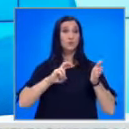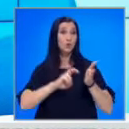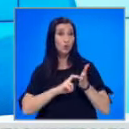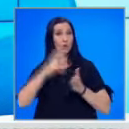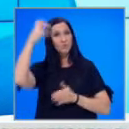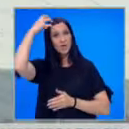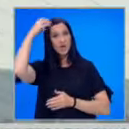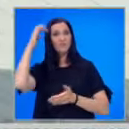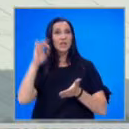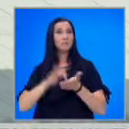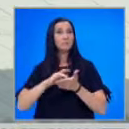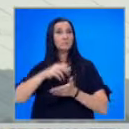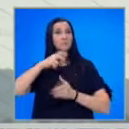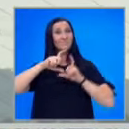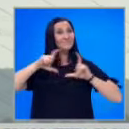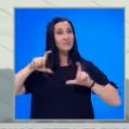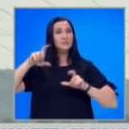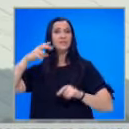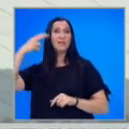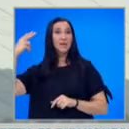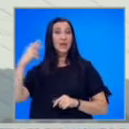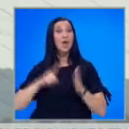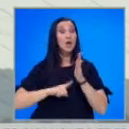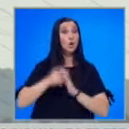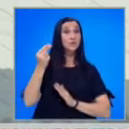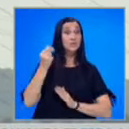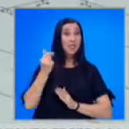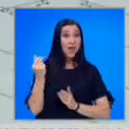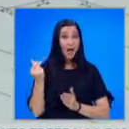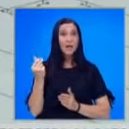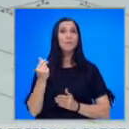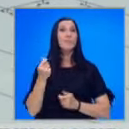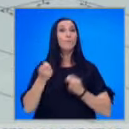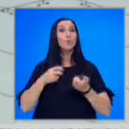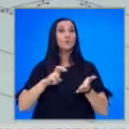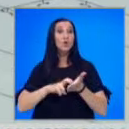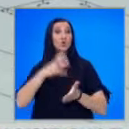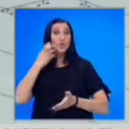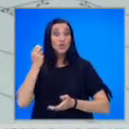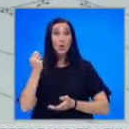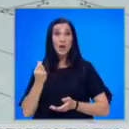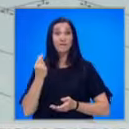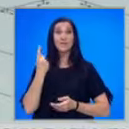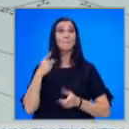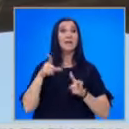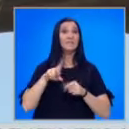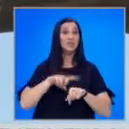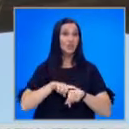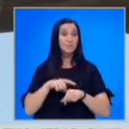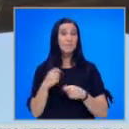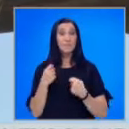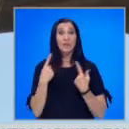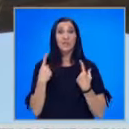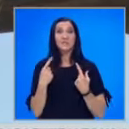държавните централи. Рекордната цена на борсовия ток от 400 лева за мегаватт час предизвика остра